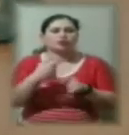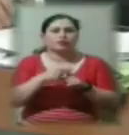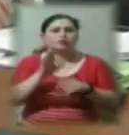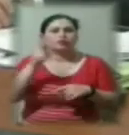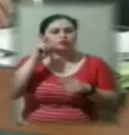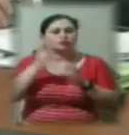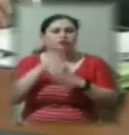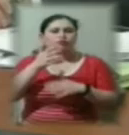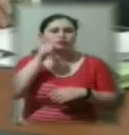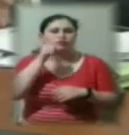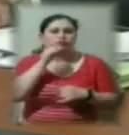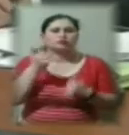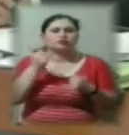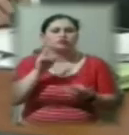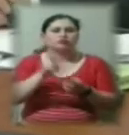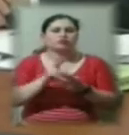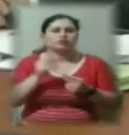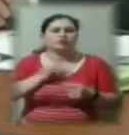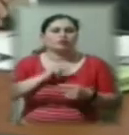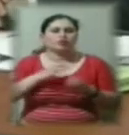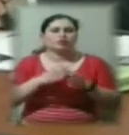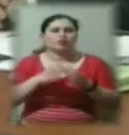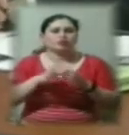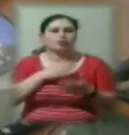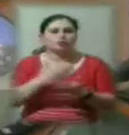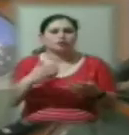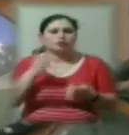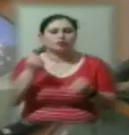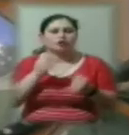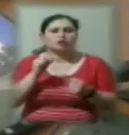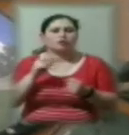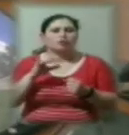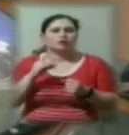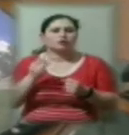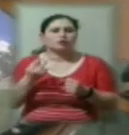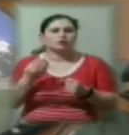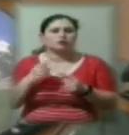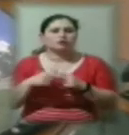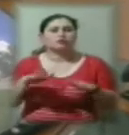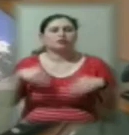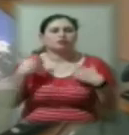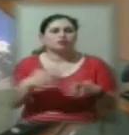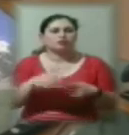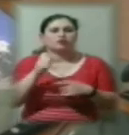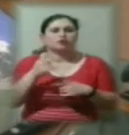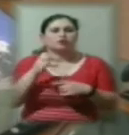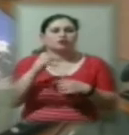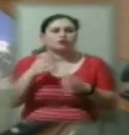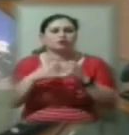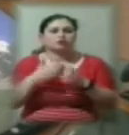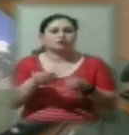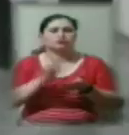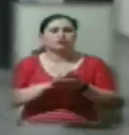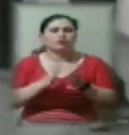Сьогодні на зустрічі робочої групи представники машинобудівної комплектації запропонували Автоград Херсону укласти новий договір